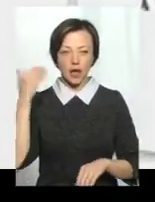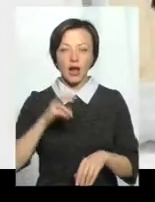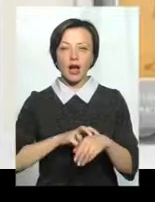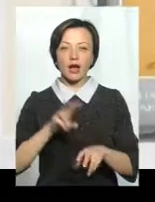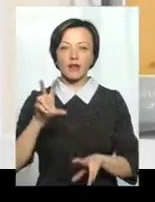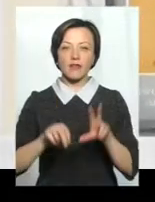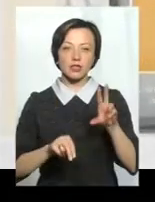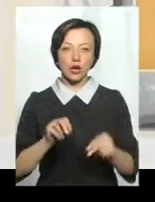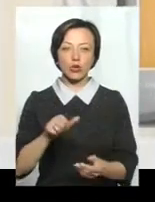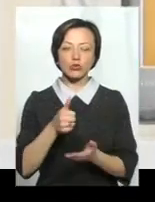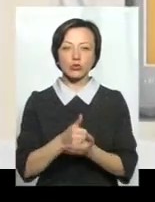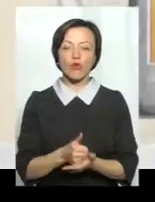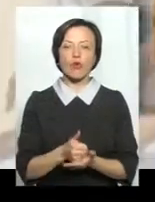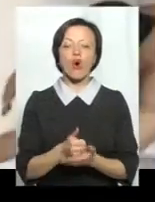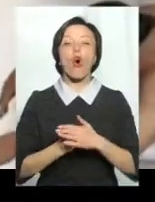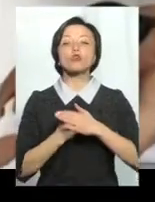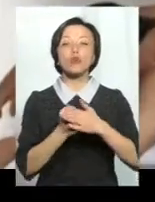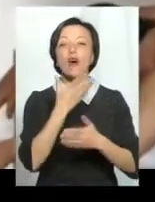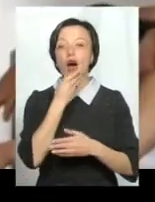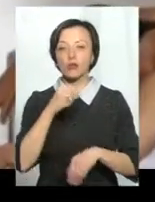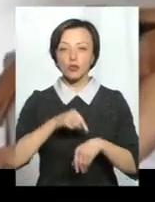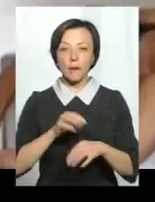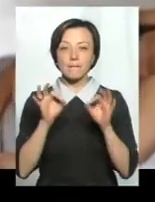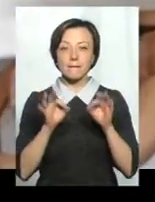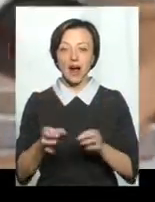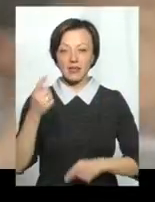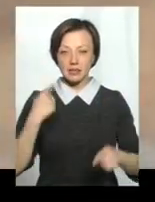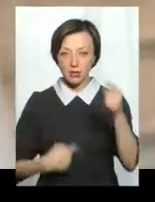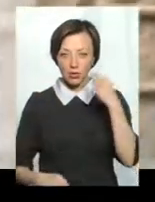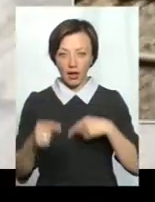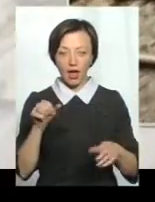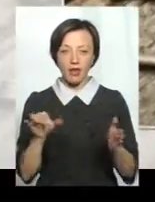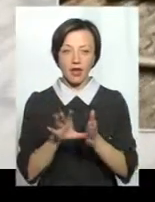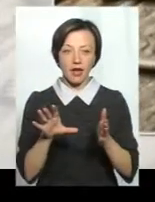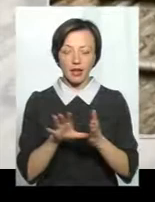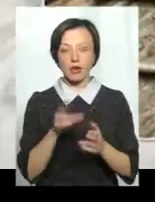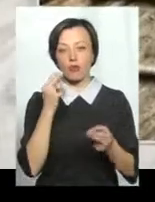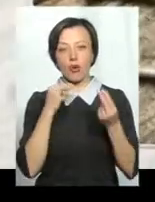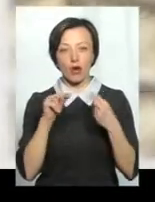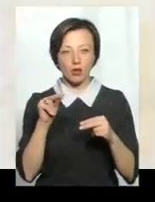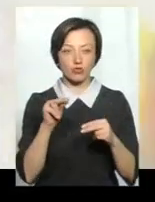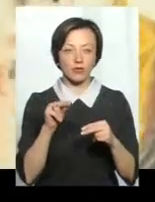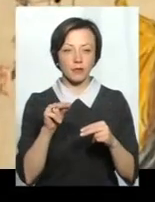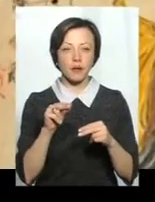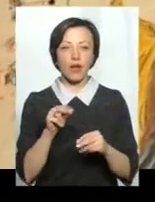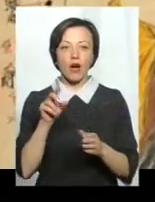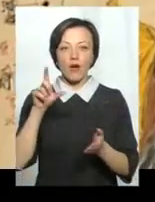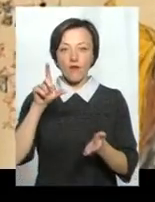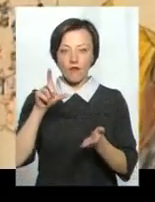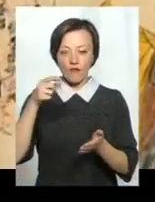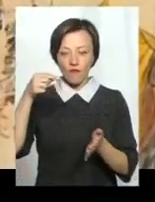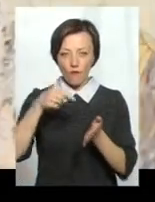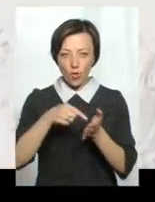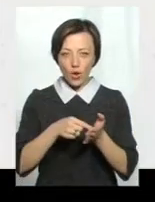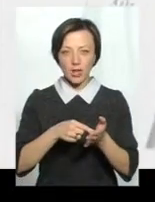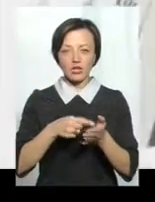вважали основою гарного самопочуття правильну циркуляцію енергії цив організмі і покращували її, вводячи у біологічно